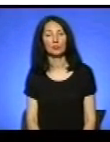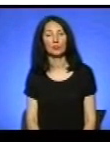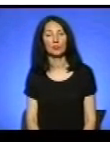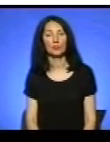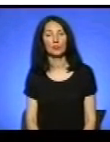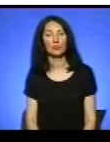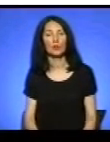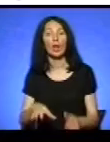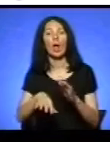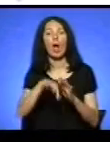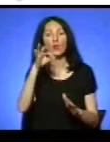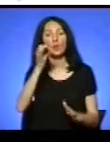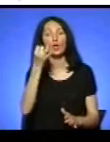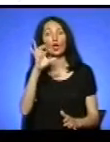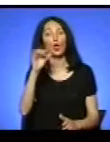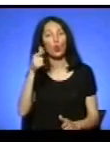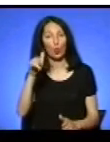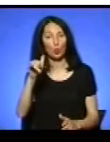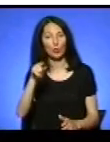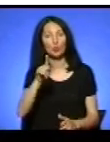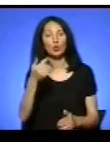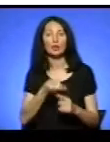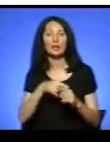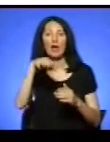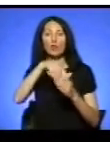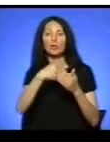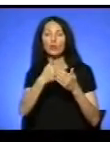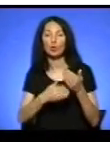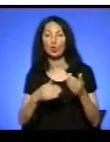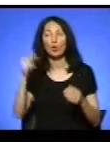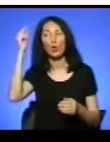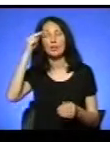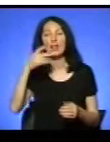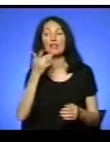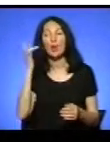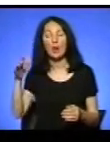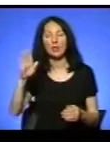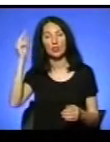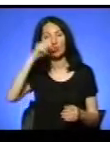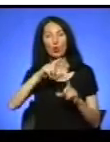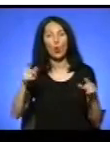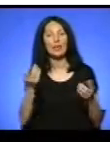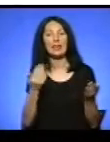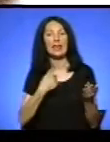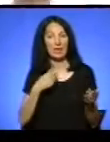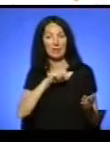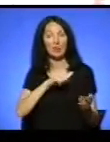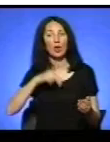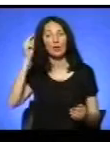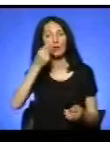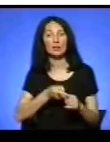Обрала йогу тому, що це входить до мого розкладу занять в Америці, школі, в якій я навчаюся. Це допомагає нам